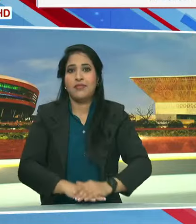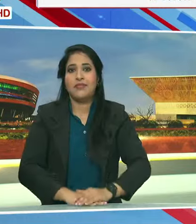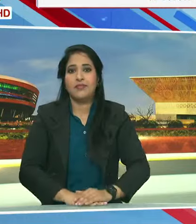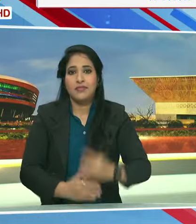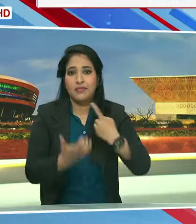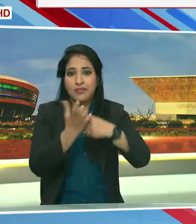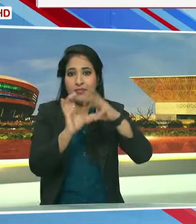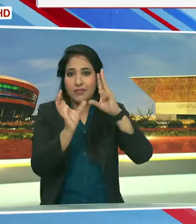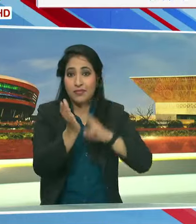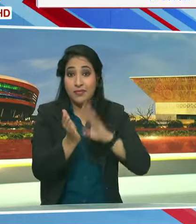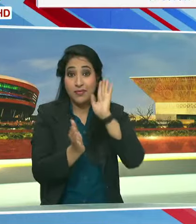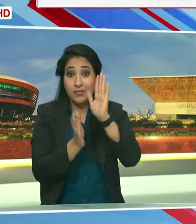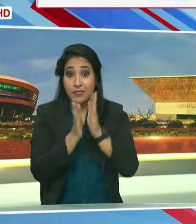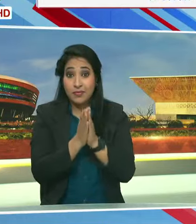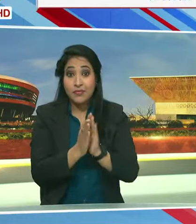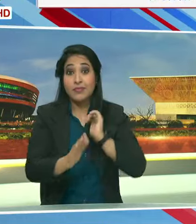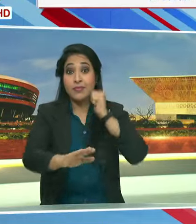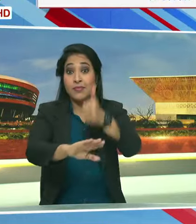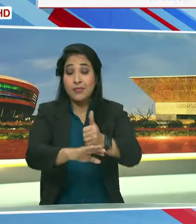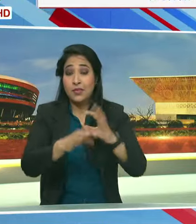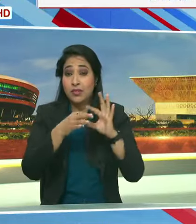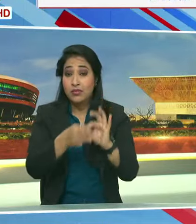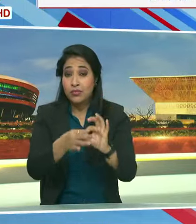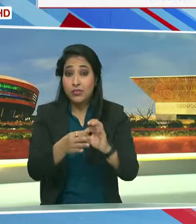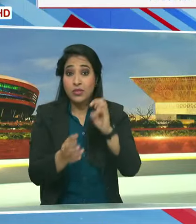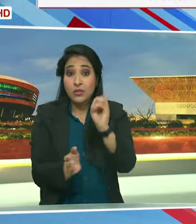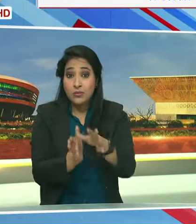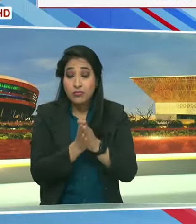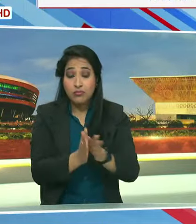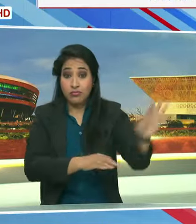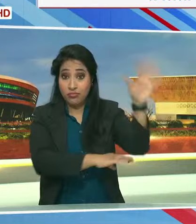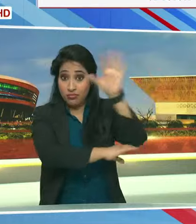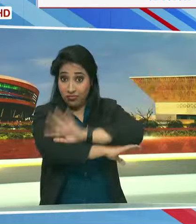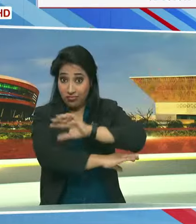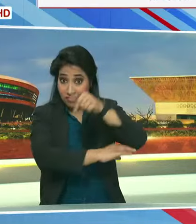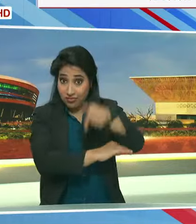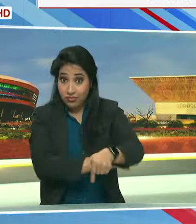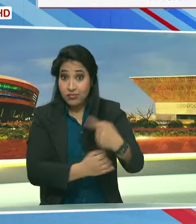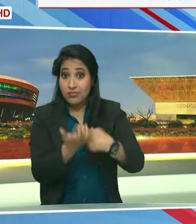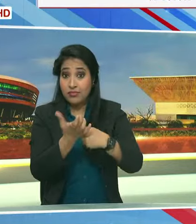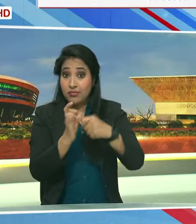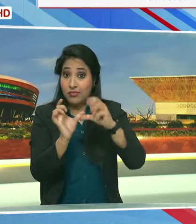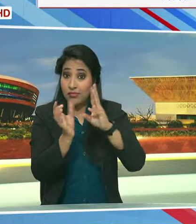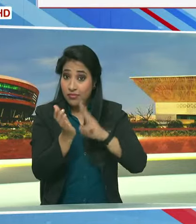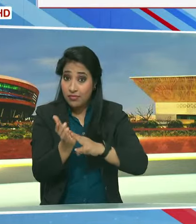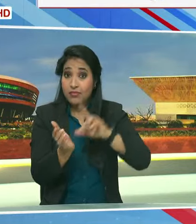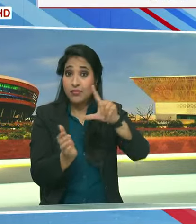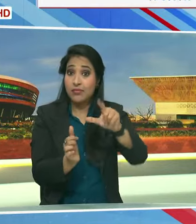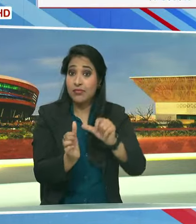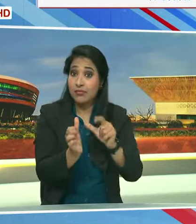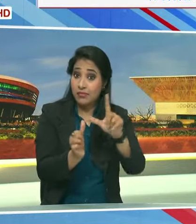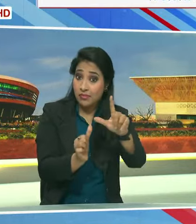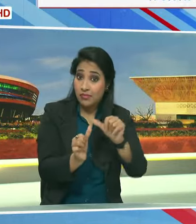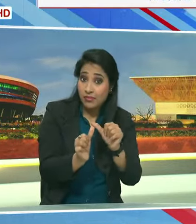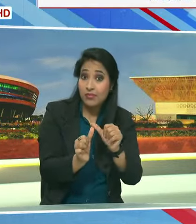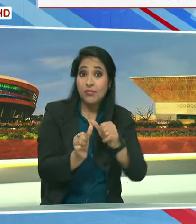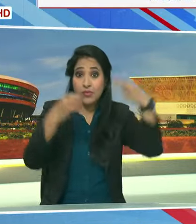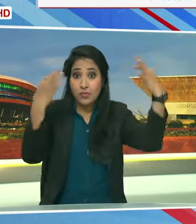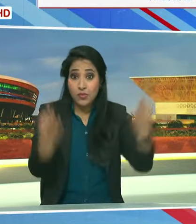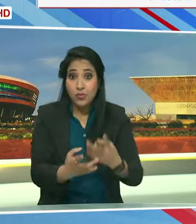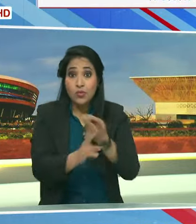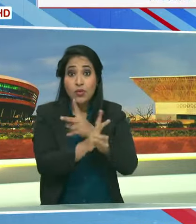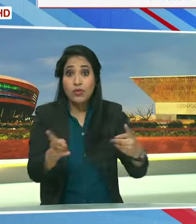राम मंदिर की प्रान प्रतिष्ठा से जुड़ी पूजा के पाचवे दिन राम लला के नए विग्रह और